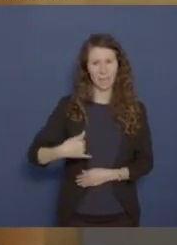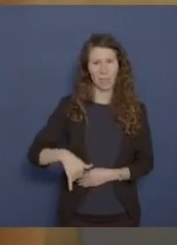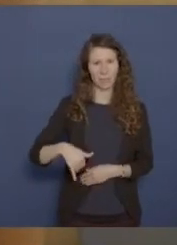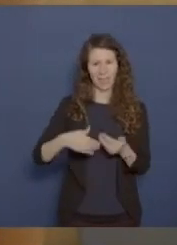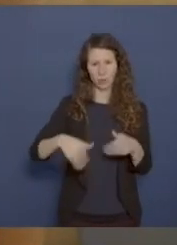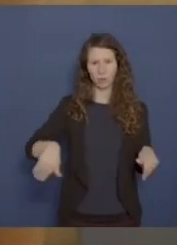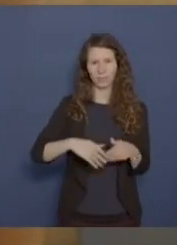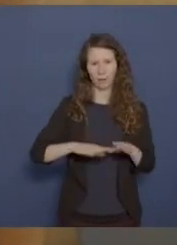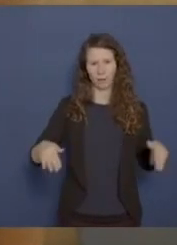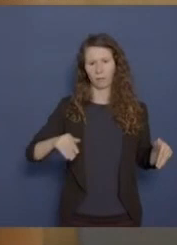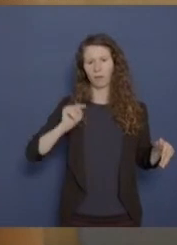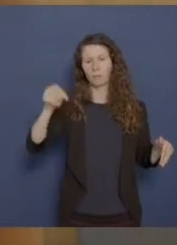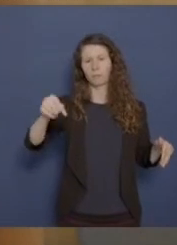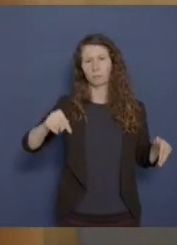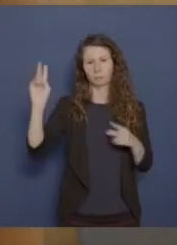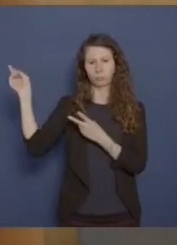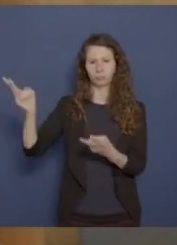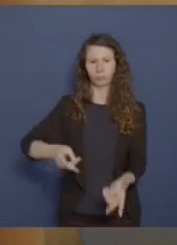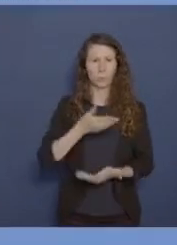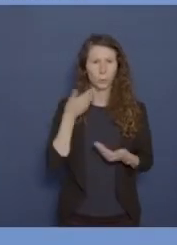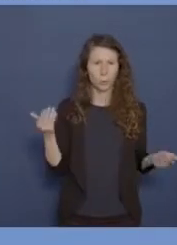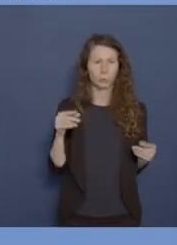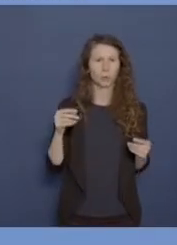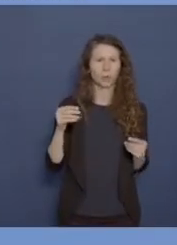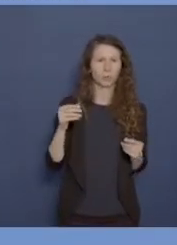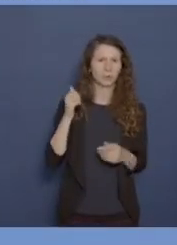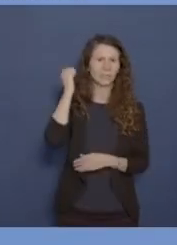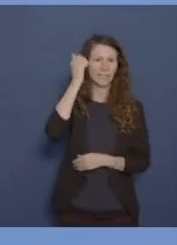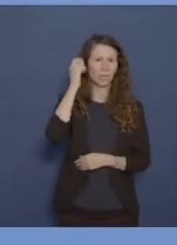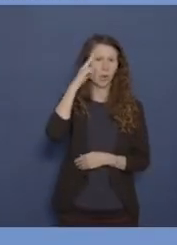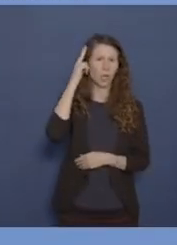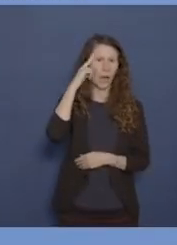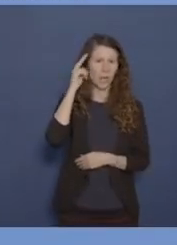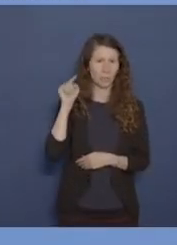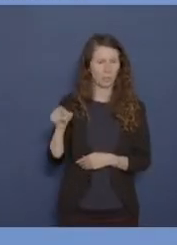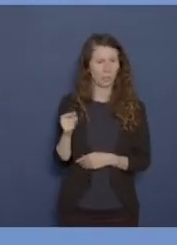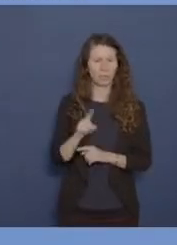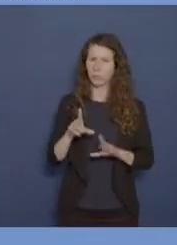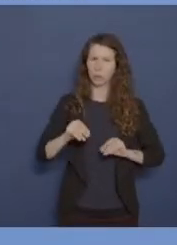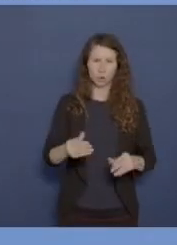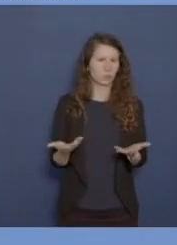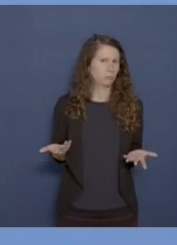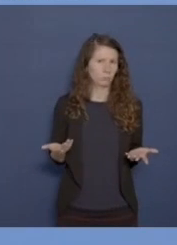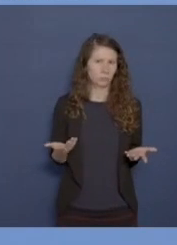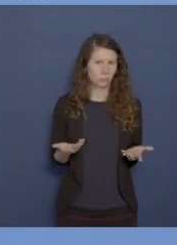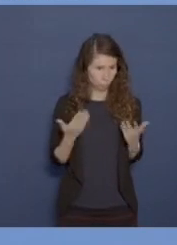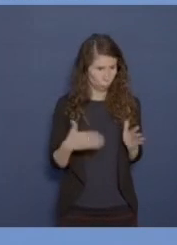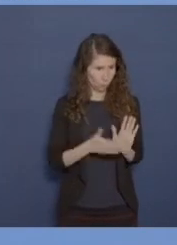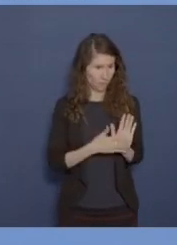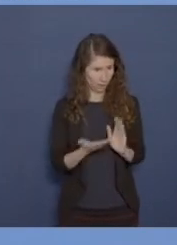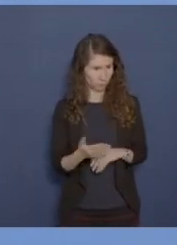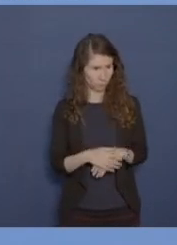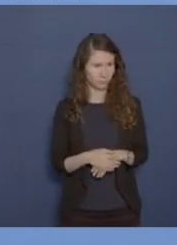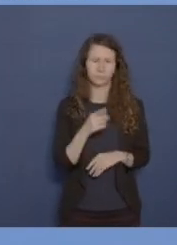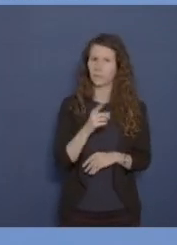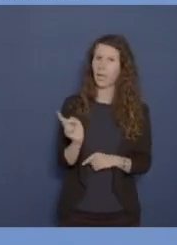werden dann Teil der Kriegsallianz der Saudis. Das ist Ihre Auffassung. Sind das Tatsachen? Also wir